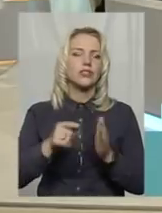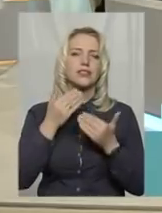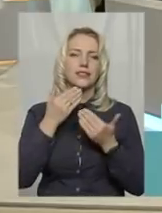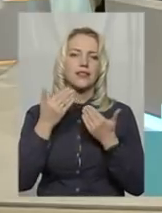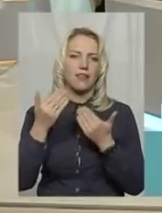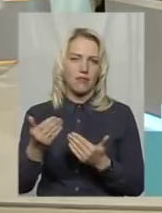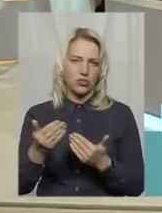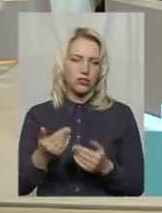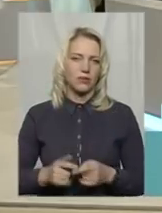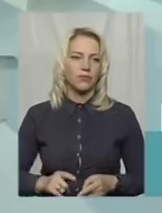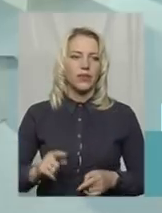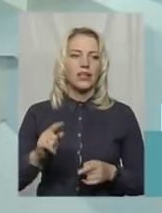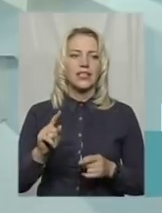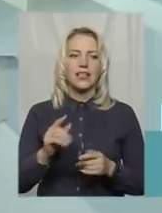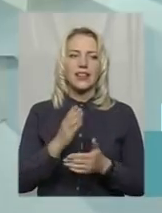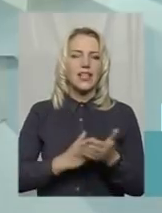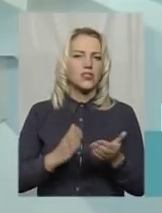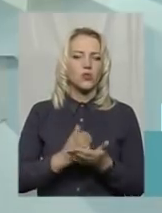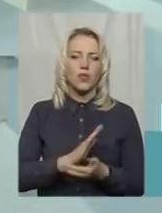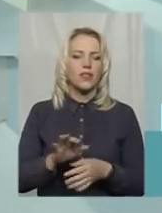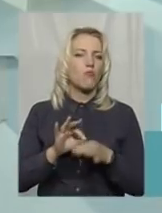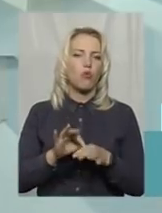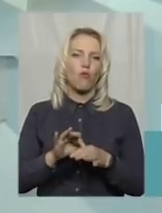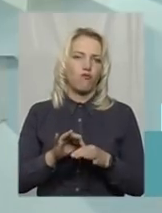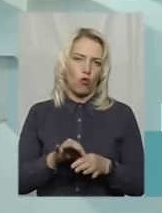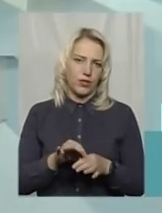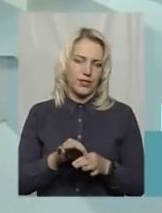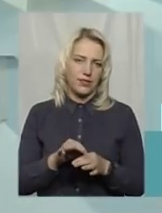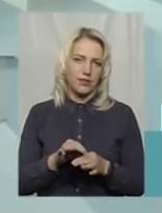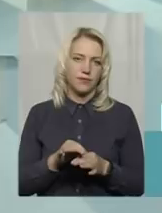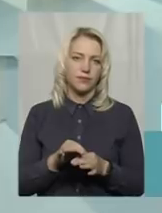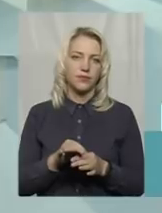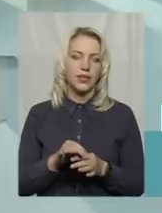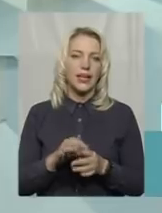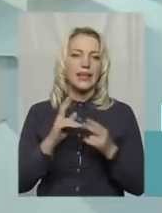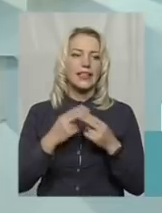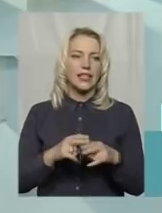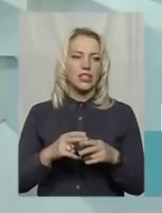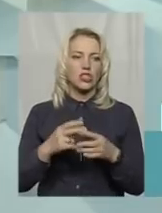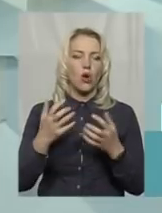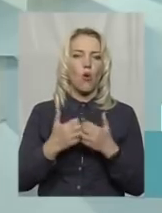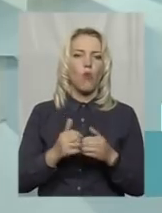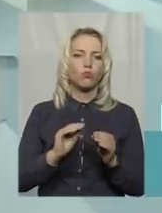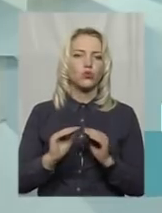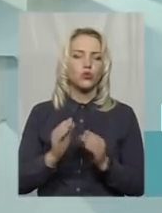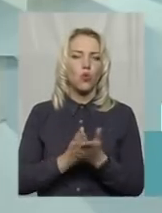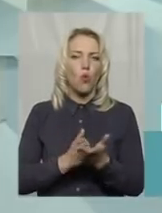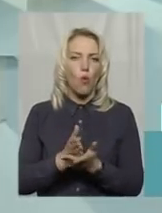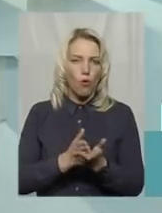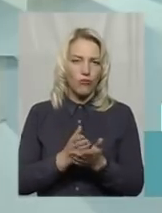Не зовсім так, що не проводить технічного обслуговування. Значить,